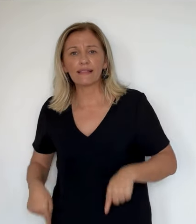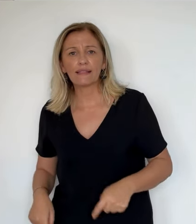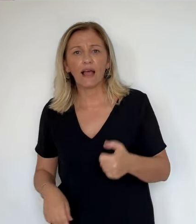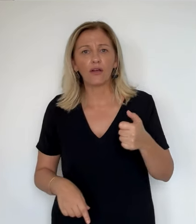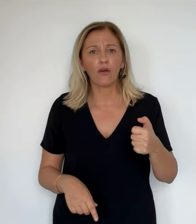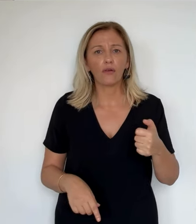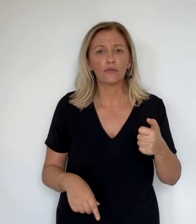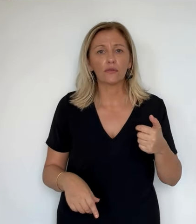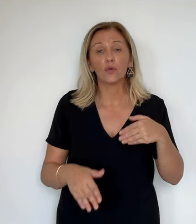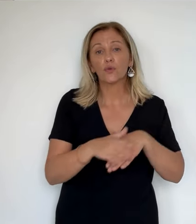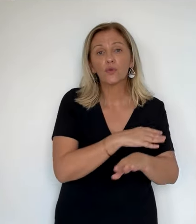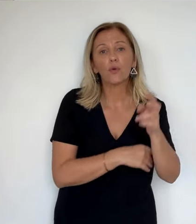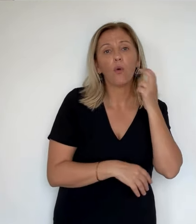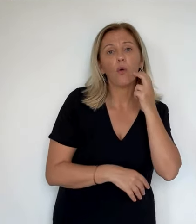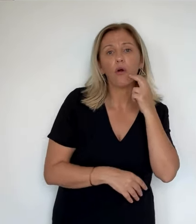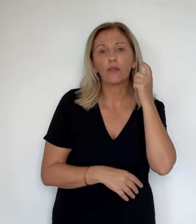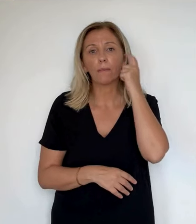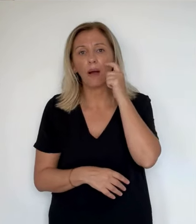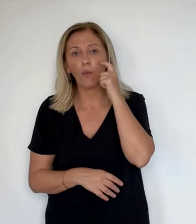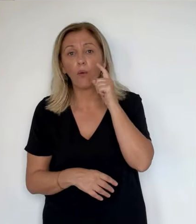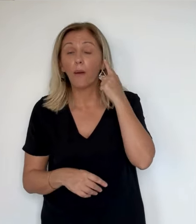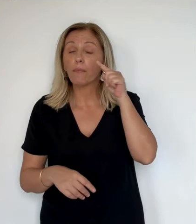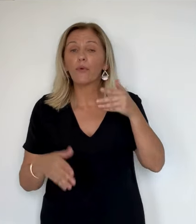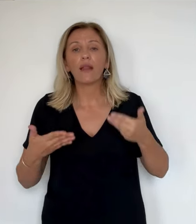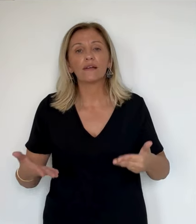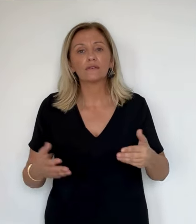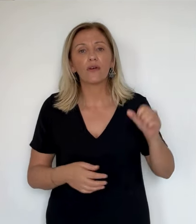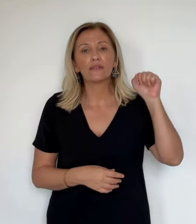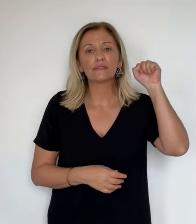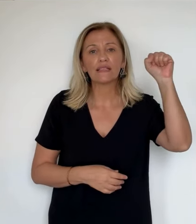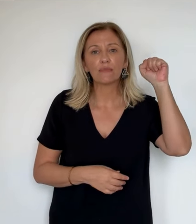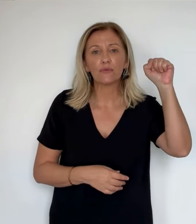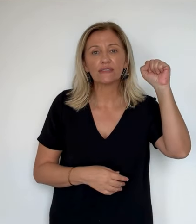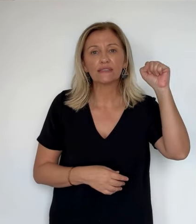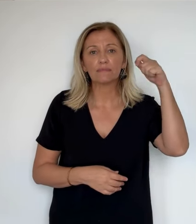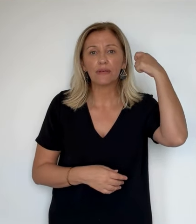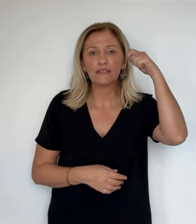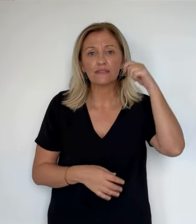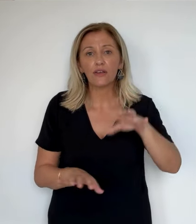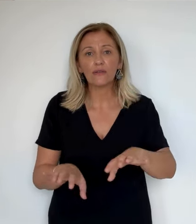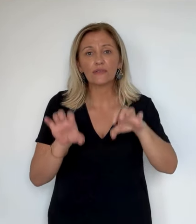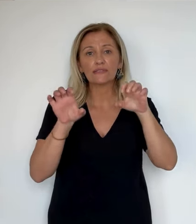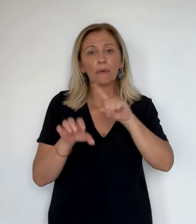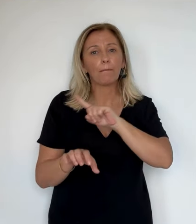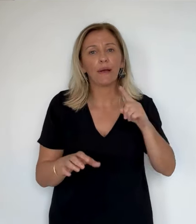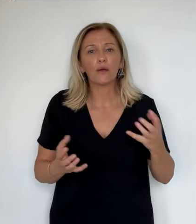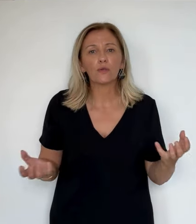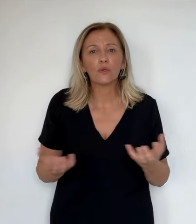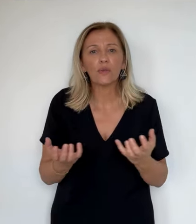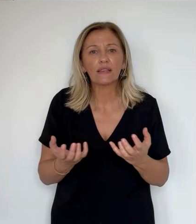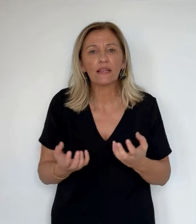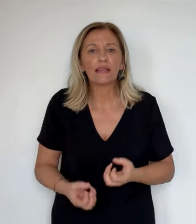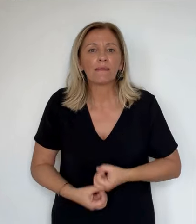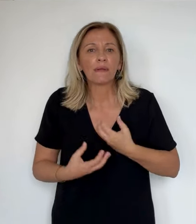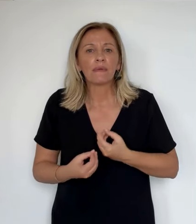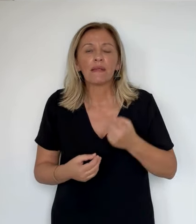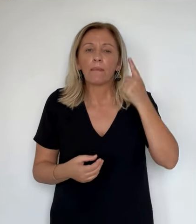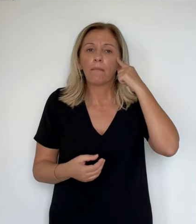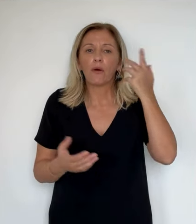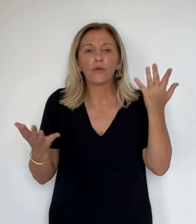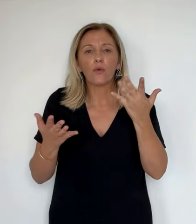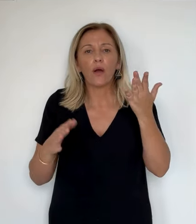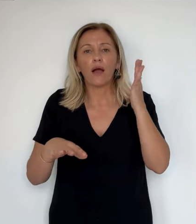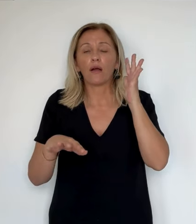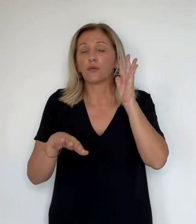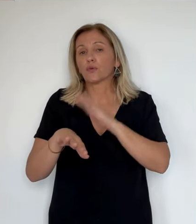confiance, nous allons réparer les liens qui ont été abîmés sous les présidences de François Hollande et d'Emmanuel Macron, entre l